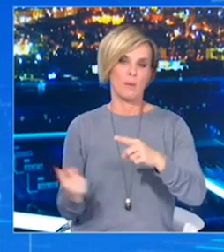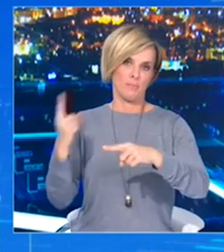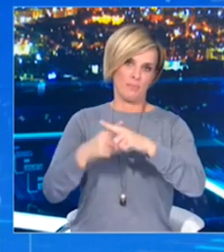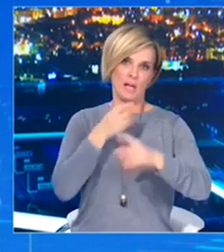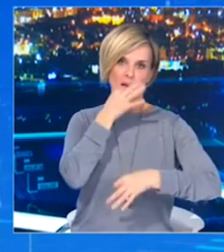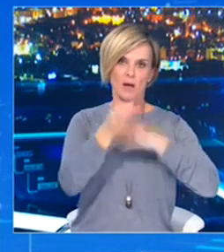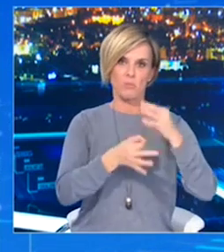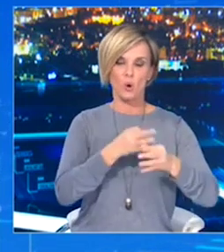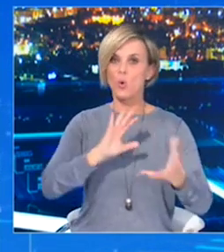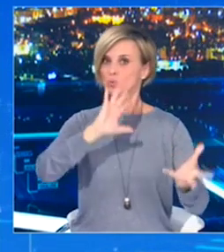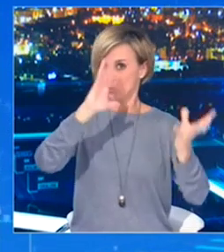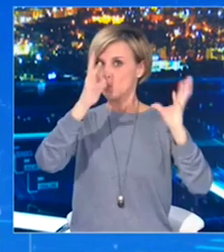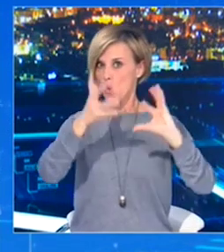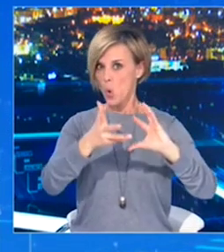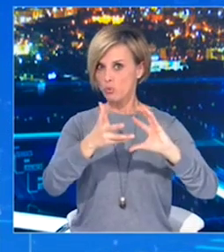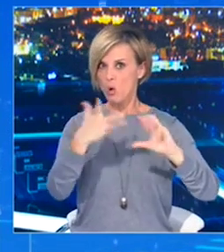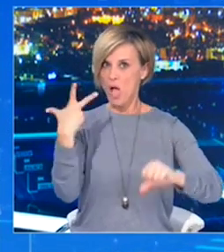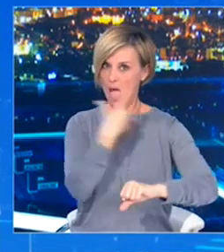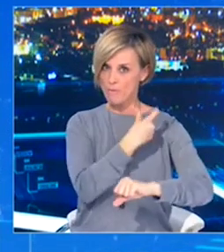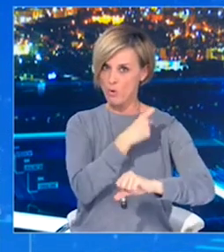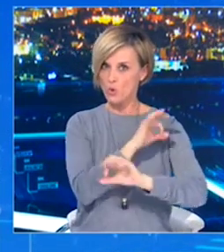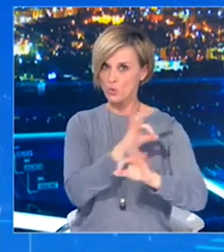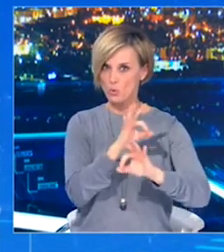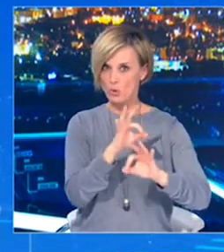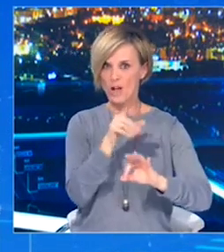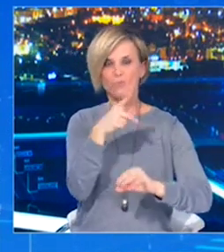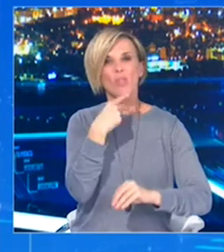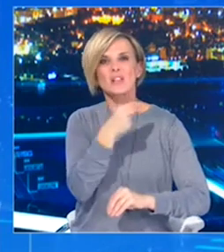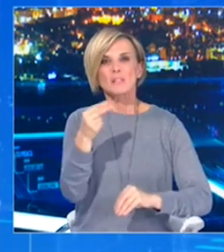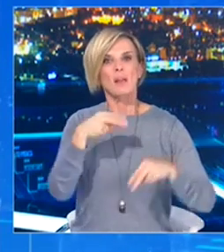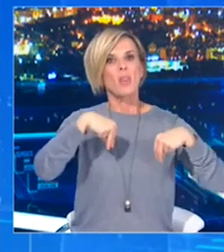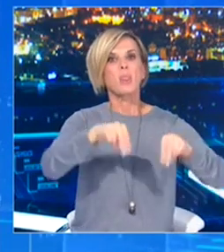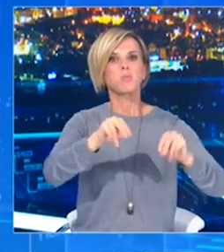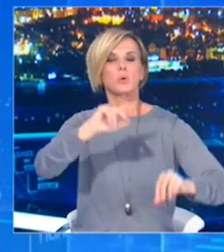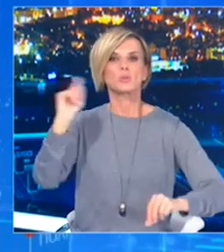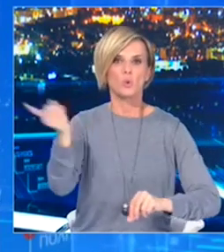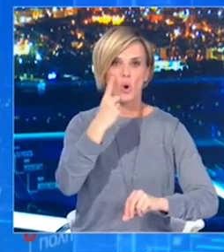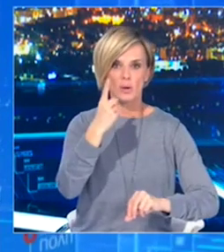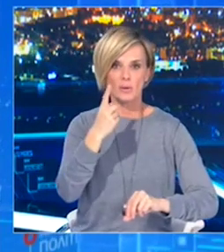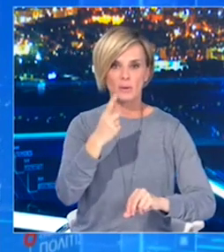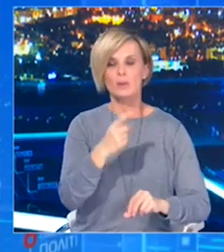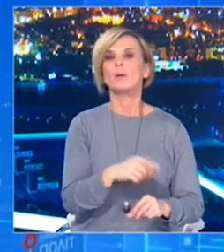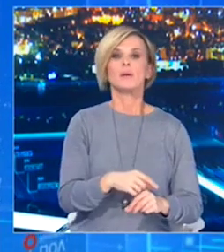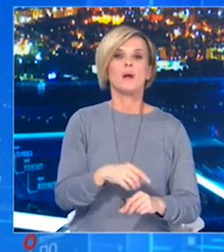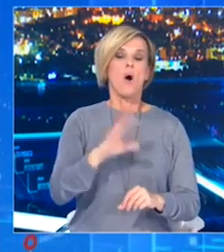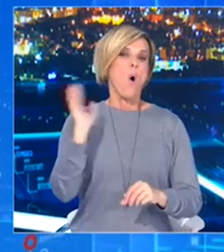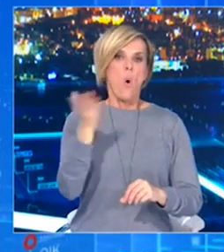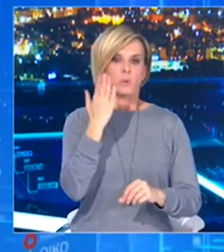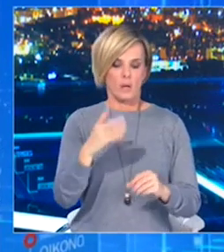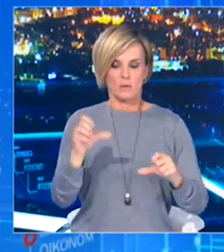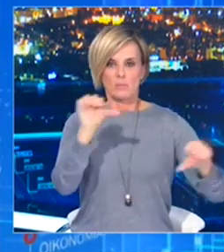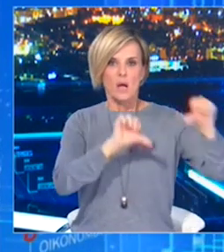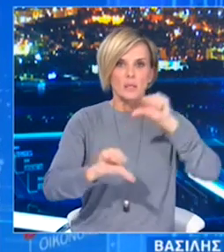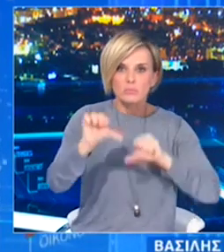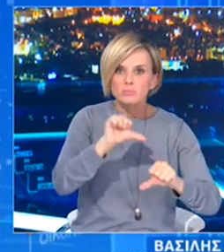εμβόλια παγκοσμίως δεν σημαίνει ότι όλα θα φτάσουν στην αγορά. Το ίδιο γίνεται και με τα φάρμακα. Για να φτάσει ένα εμβόλιο στην αγορά πρέπει να προηγηθεί η